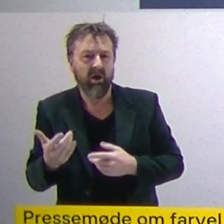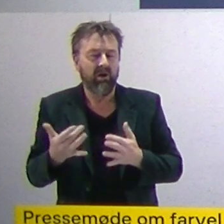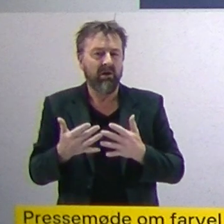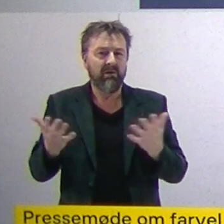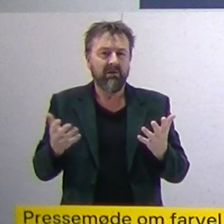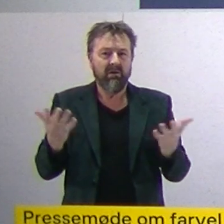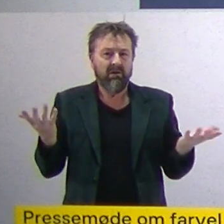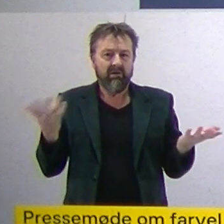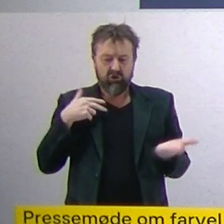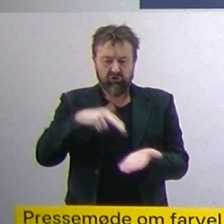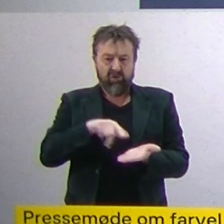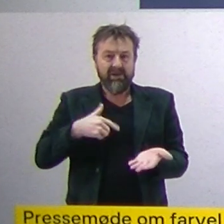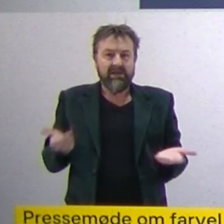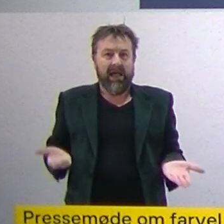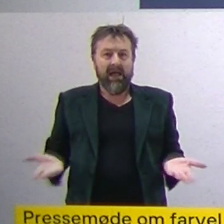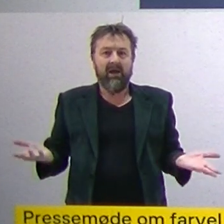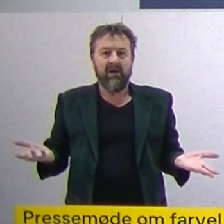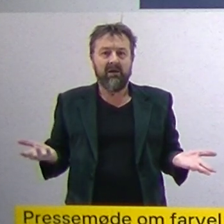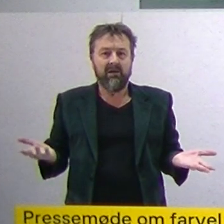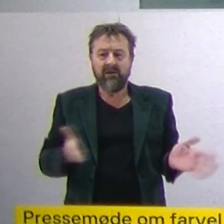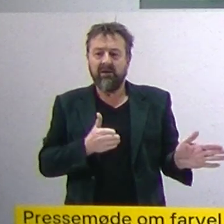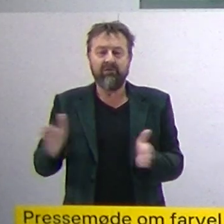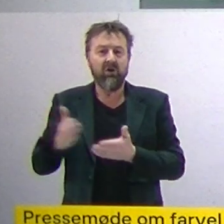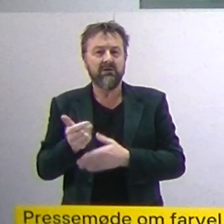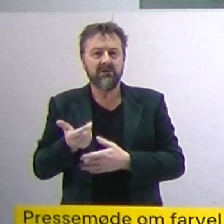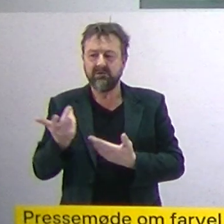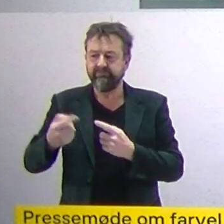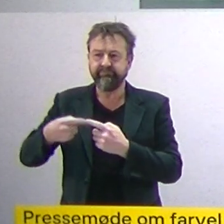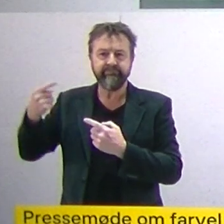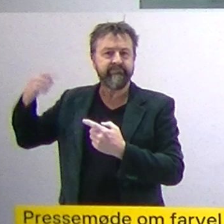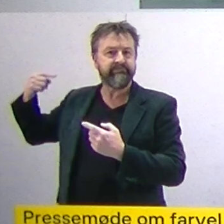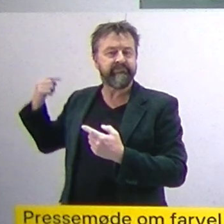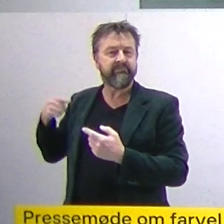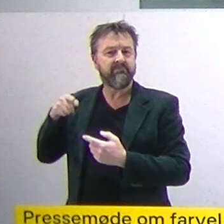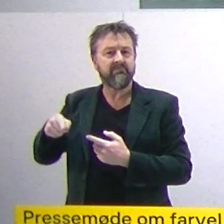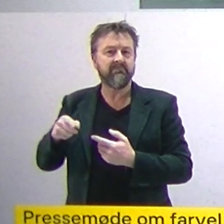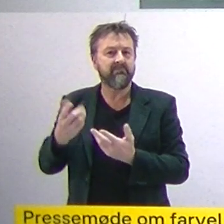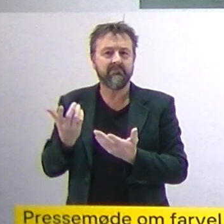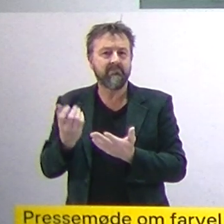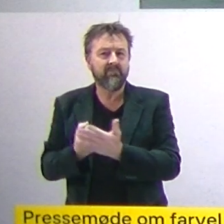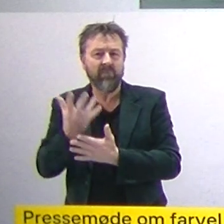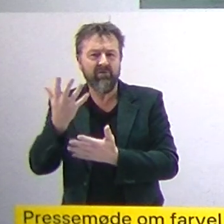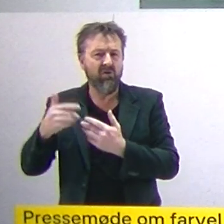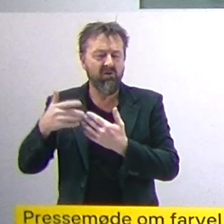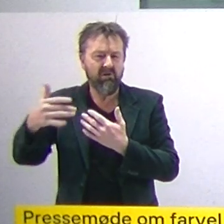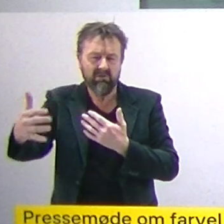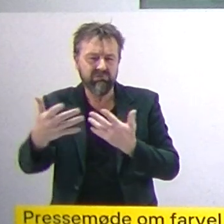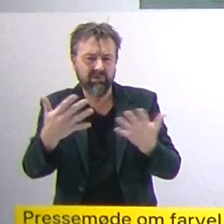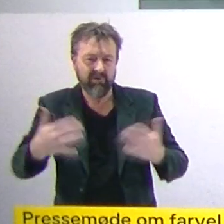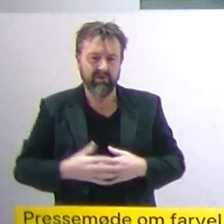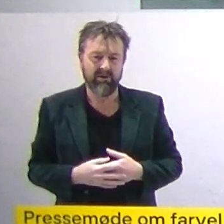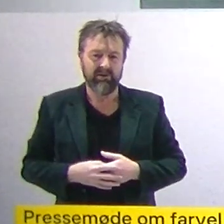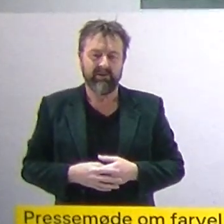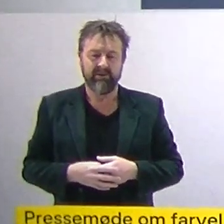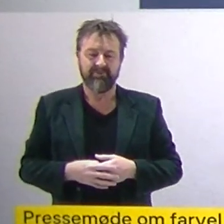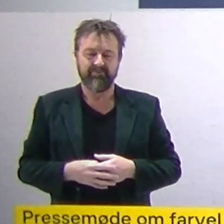Hvor står vi i dag i forhold til de andre gange, når vi har slået det her forår? Yes, det ved jeg ikke hvor meget.